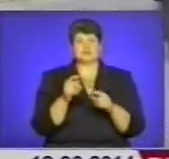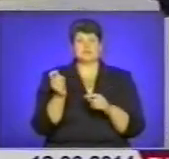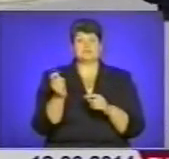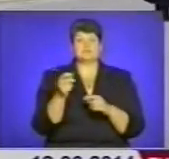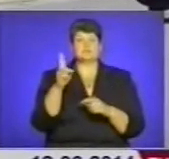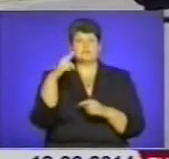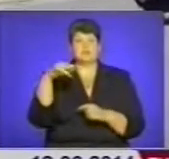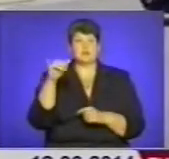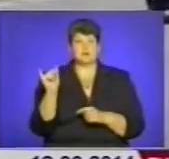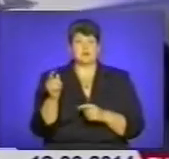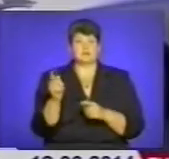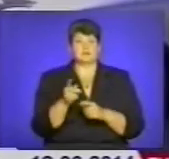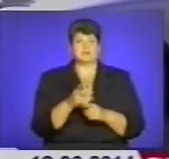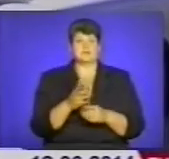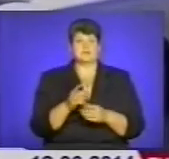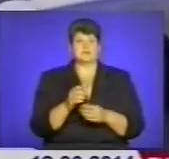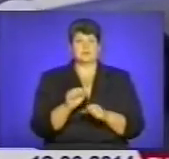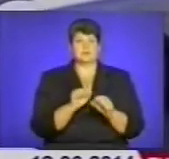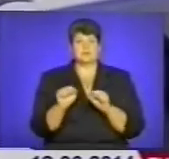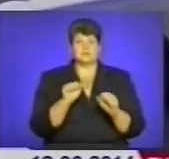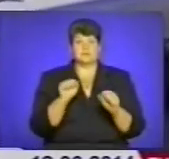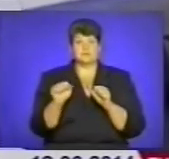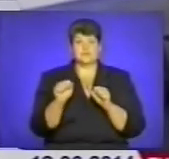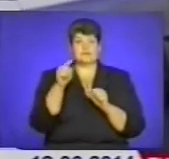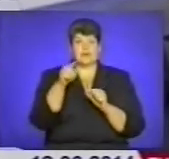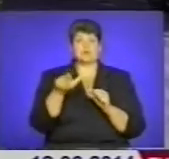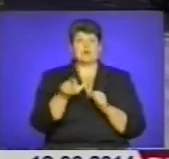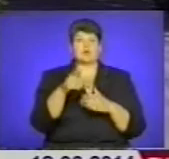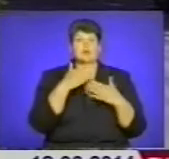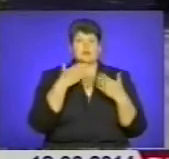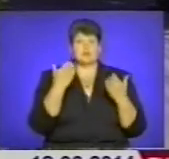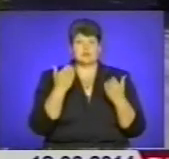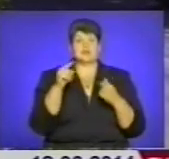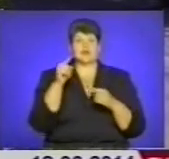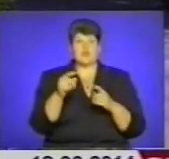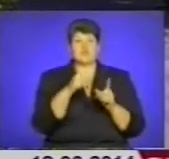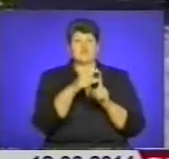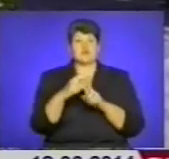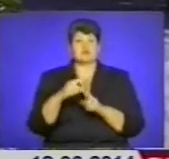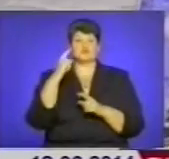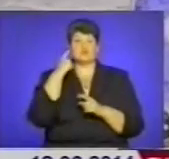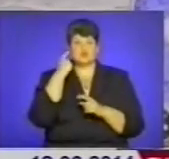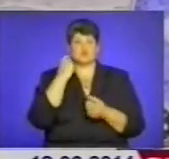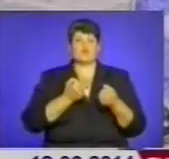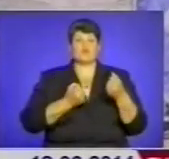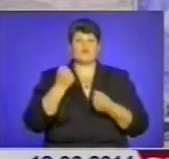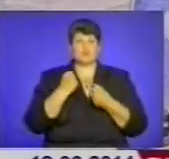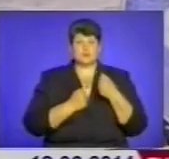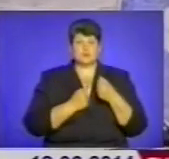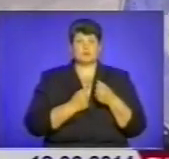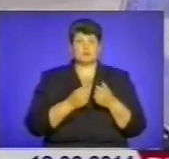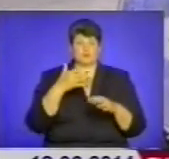Державтоінспекції. Ще раз. Там дороги нема. Таку фразу найчастіше чують водії. Бо